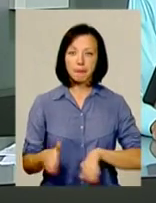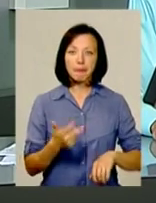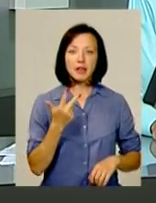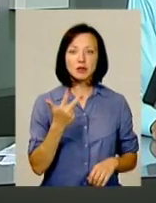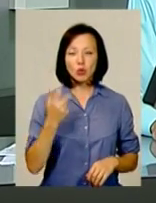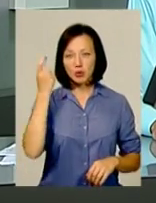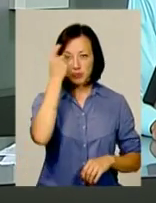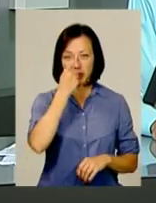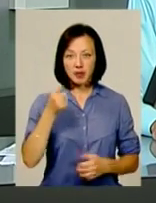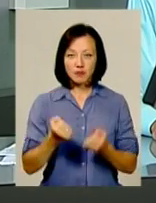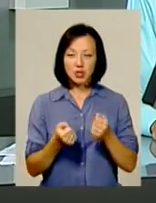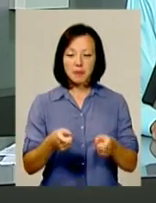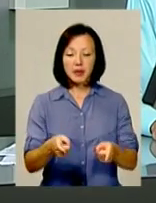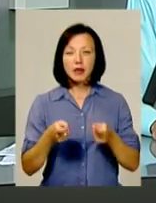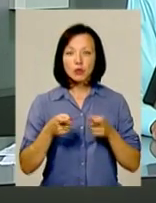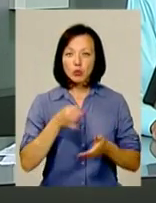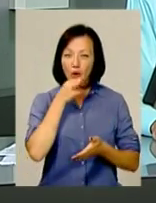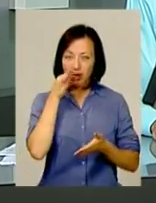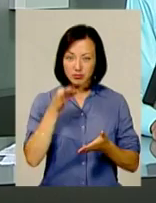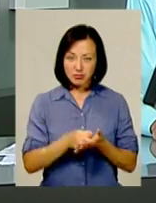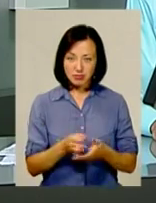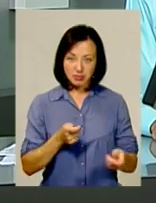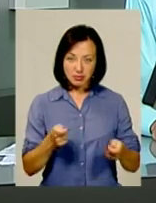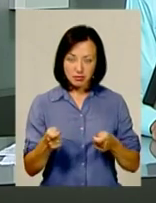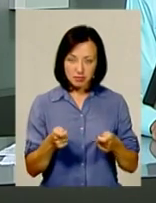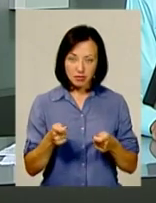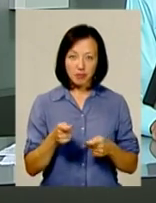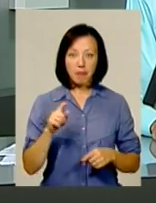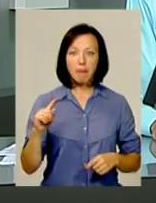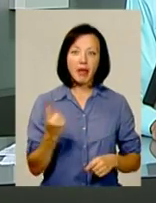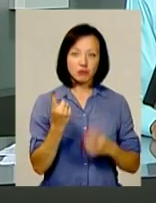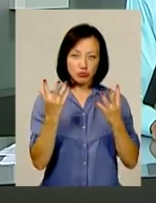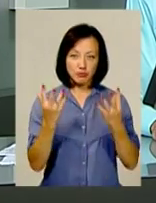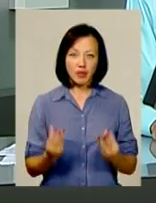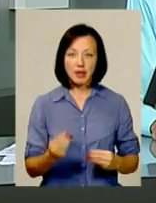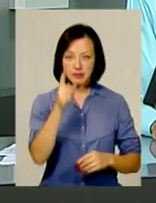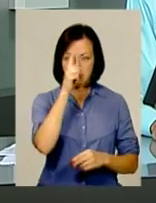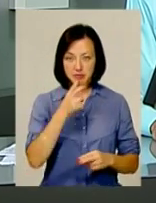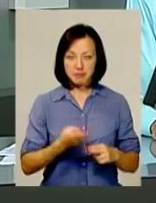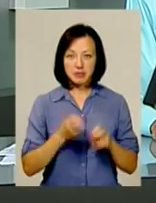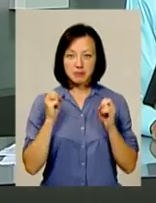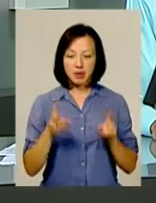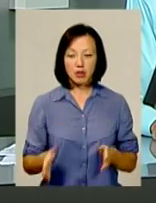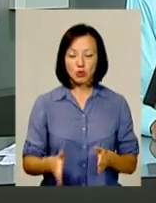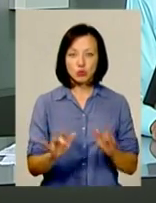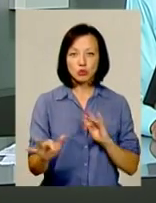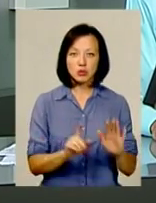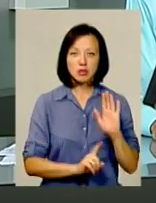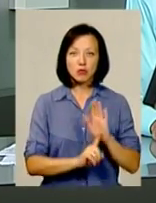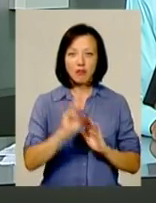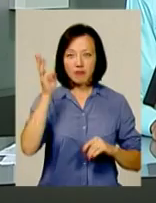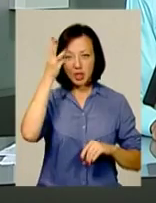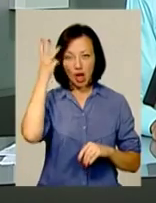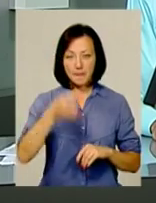нетверезих водіїв притягнули до адміністративної відповідальності у перший день місячника безпеки дорожнього руху, що стартував на